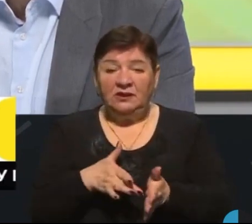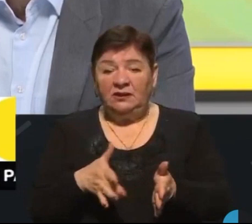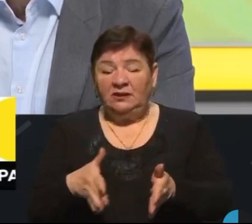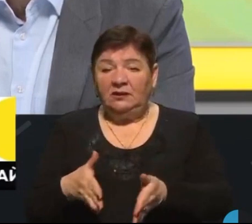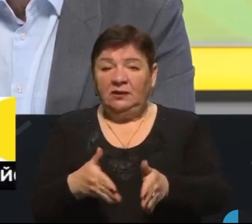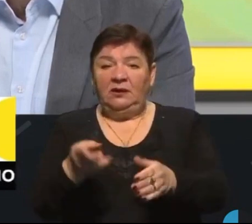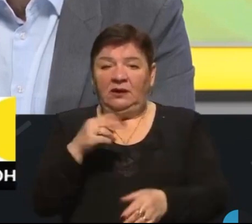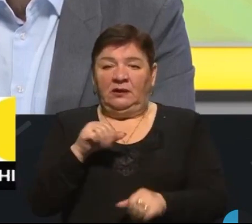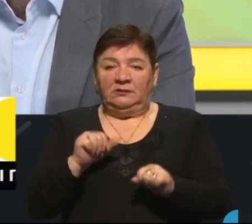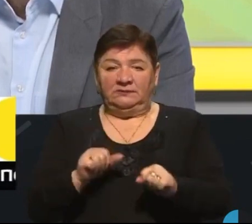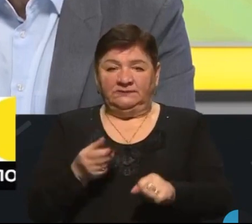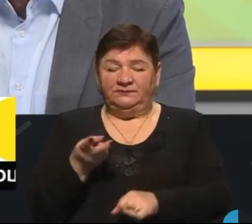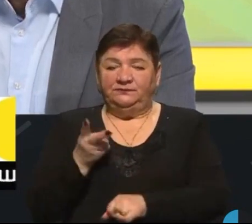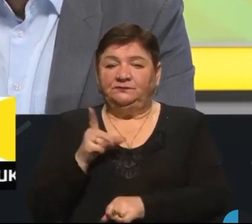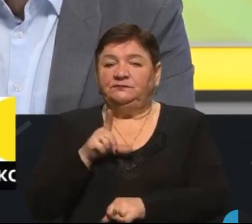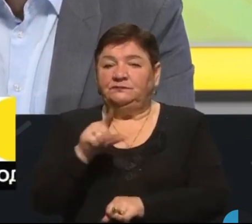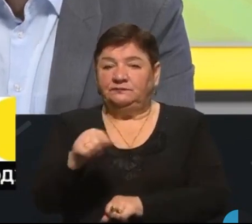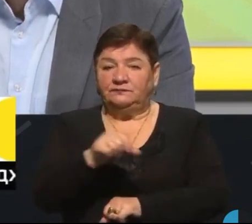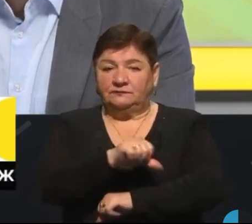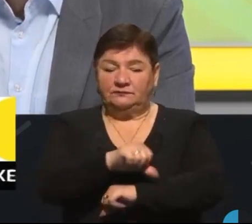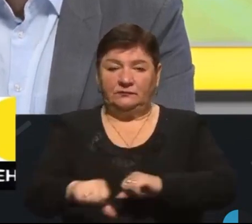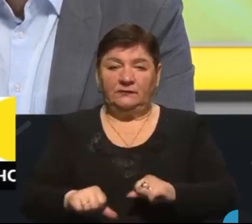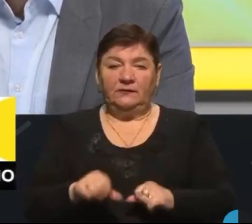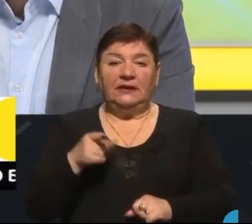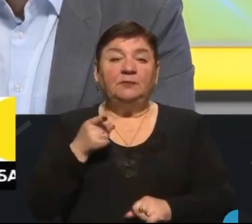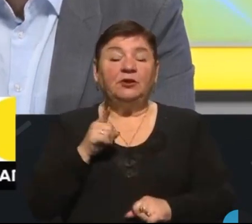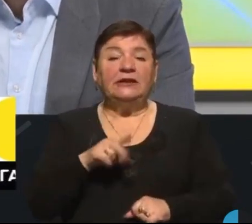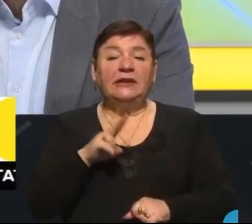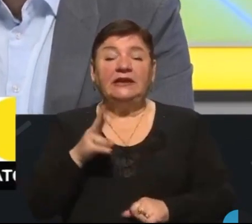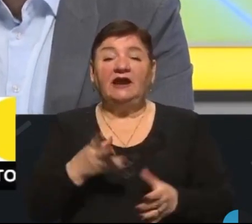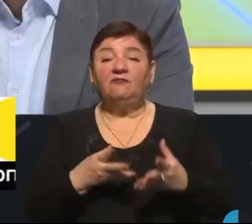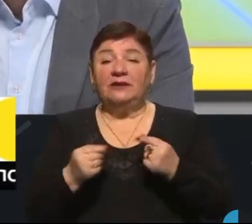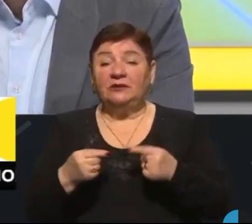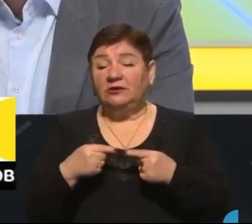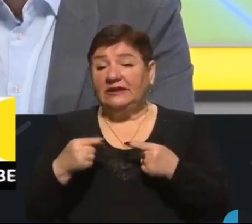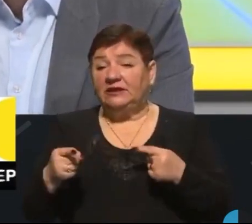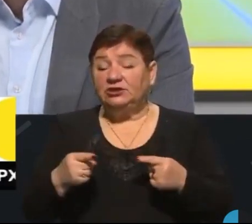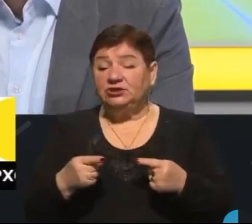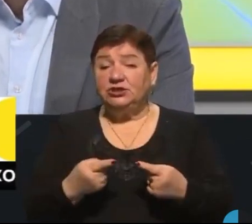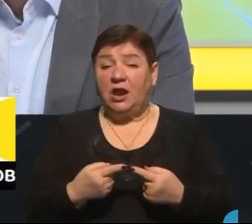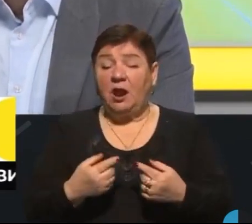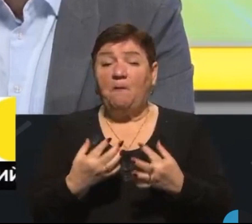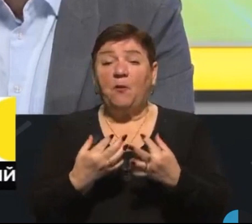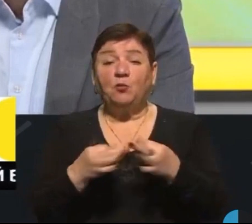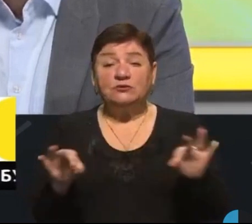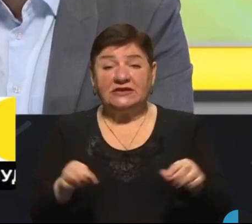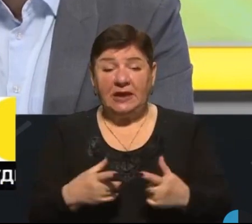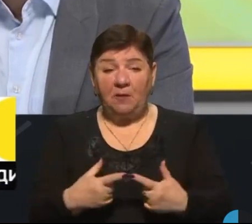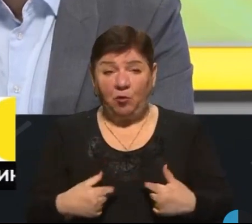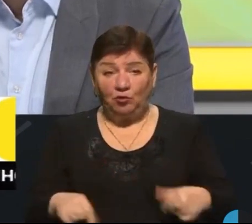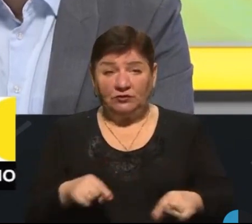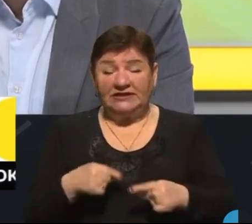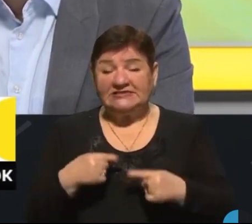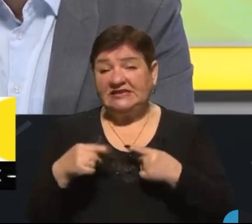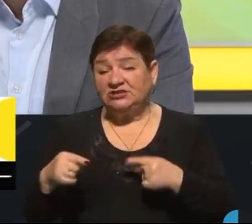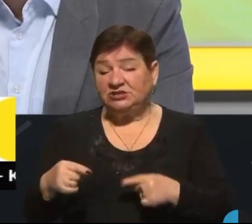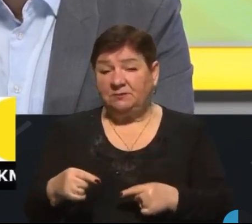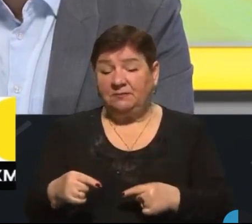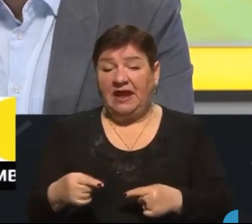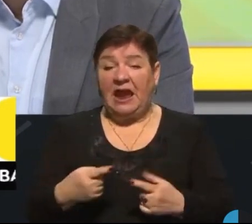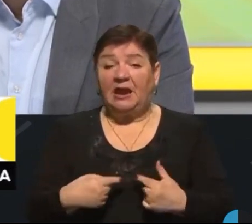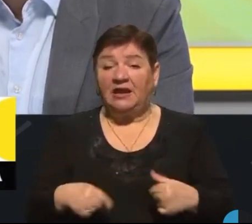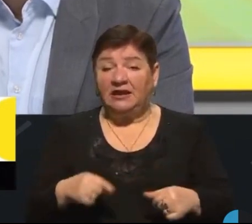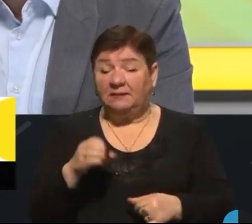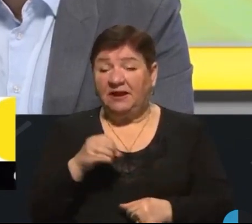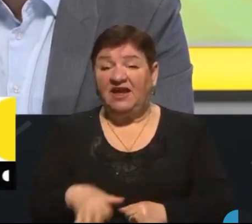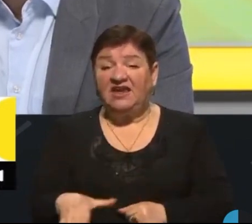вони могли перетнути кордон. Ну і, власне, про те, як це вплинуло на інші пропускні пункти, на бежі з іншими країнами Європейського